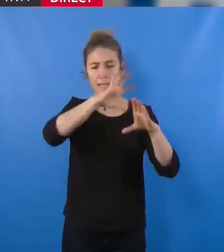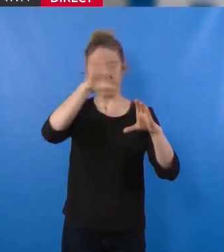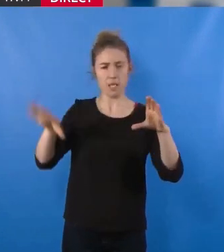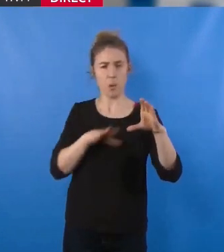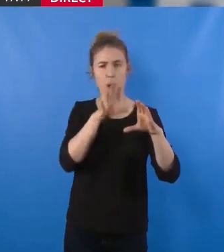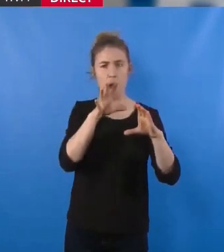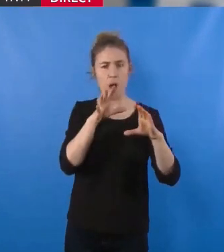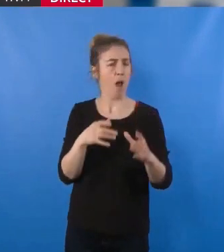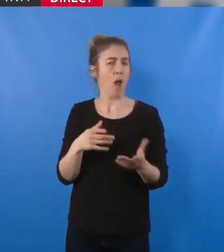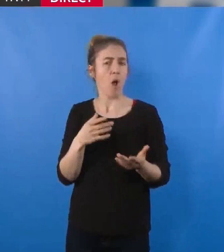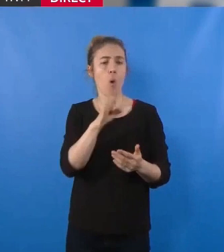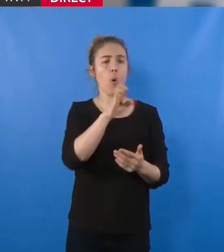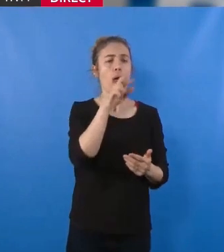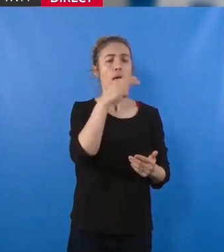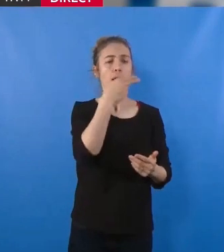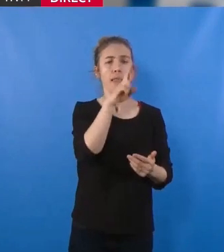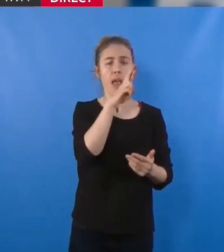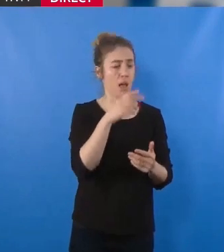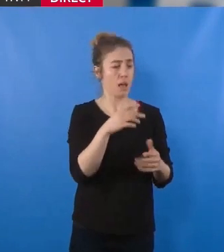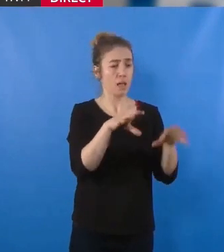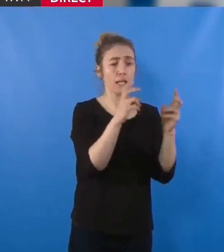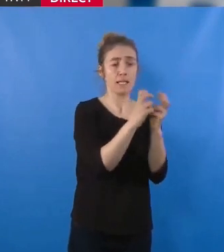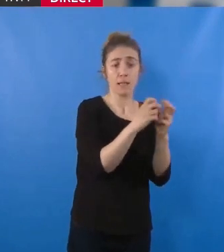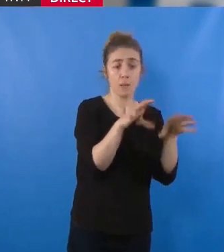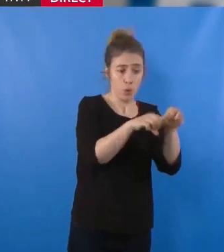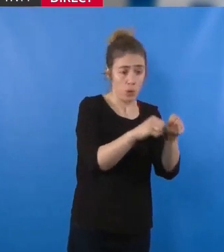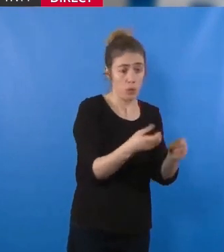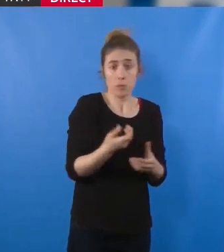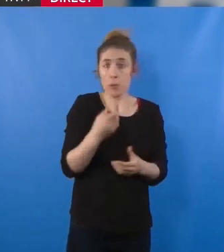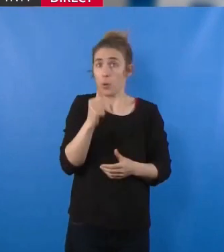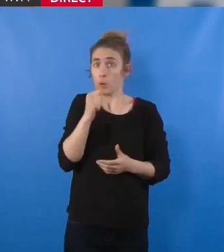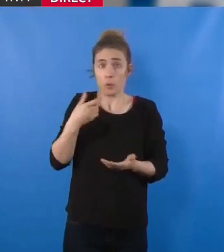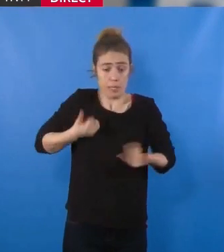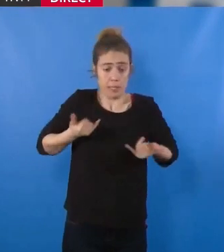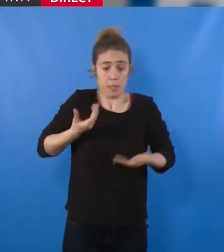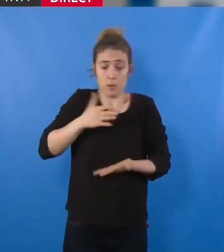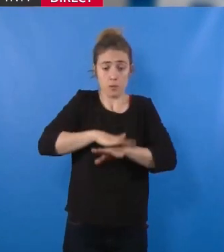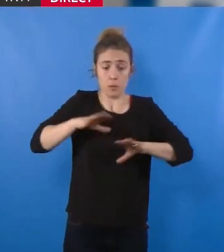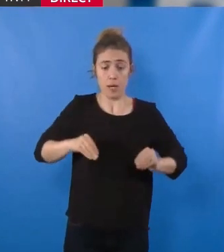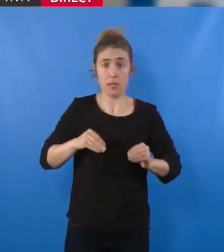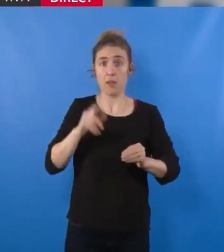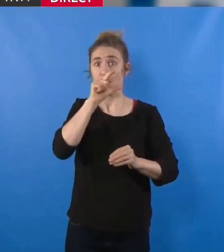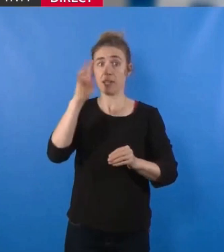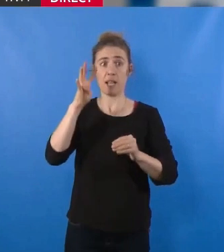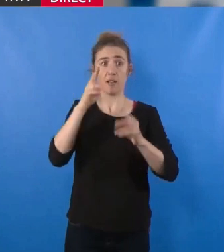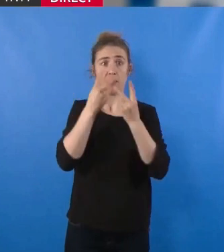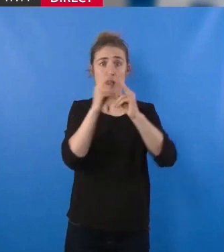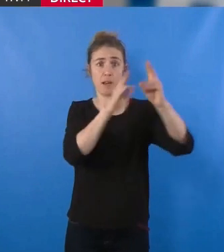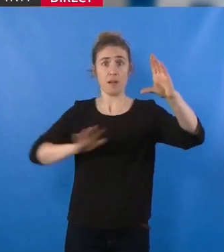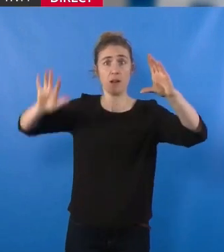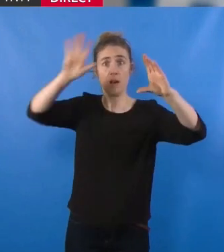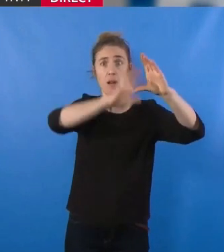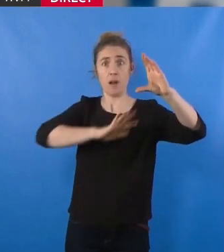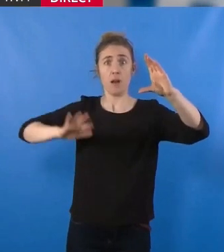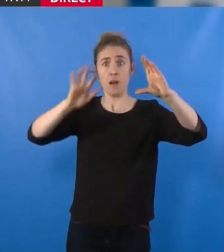100% de l'ENR électrique produite sur nos 24 communes et au-delà, ne serait-ce que par le fait qu'il en ait